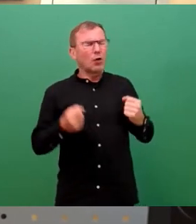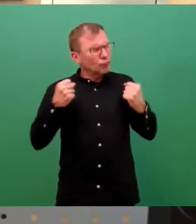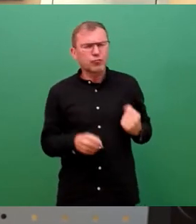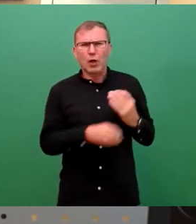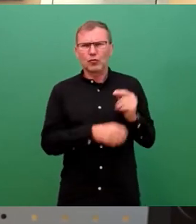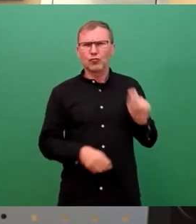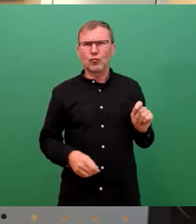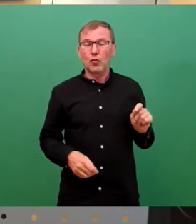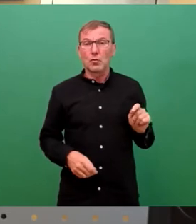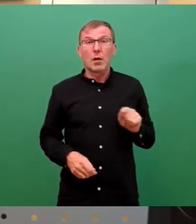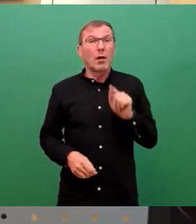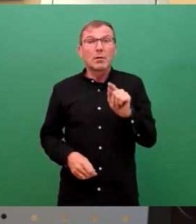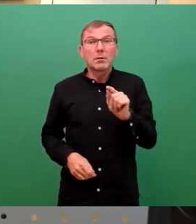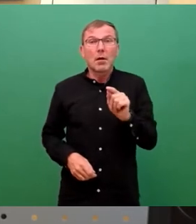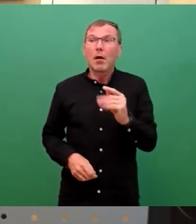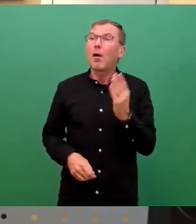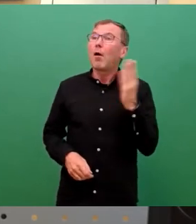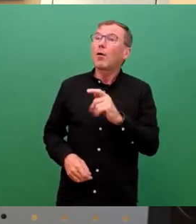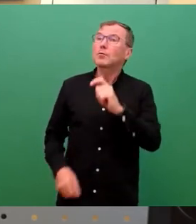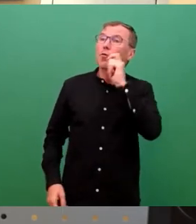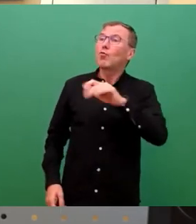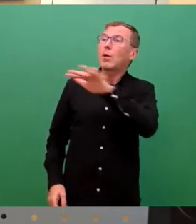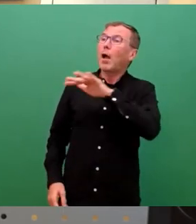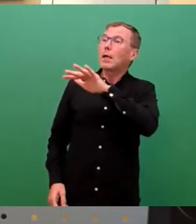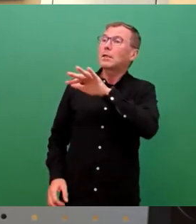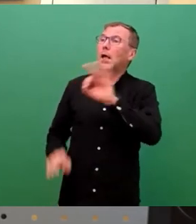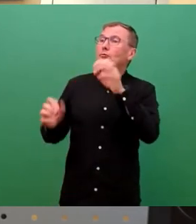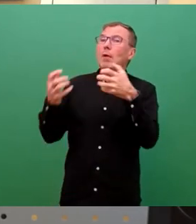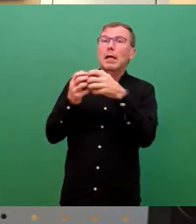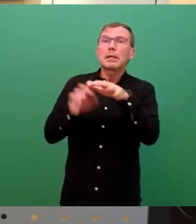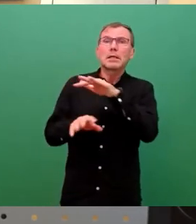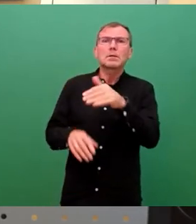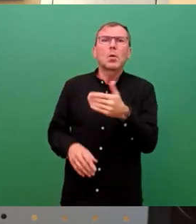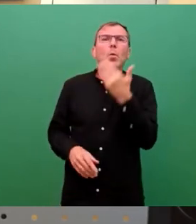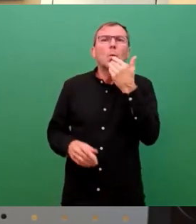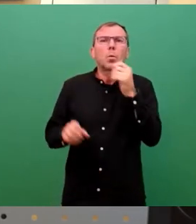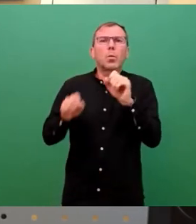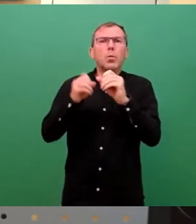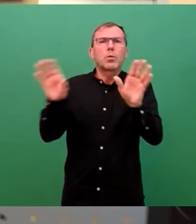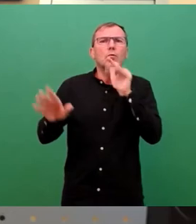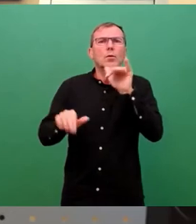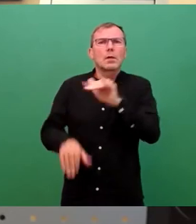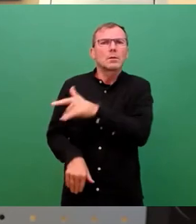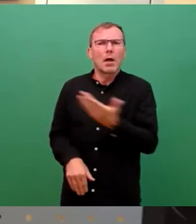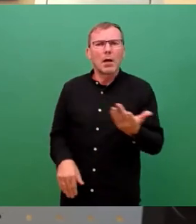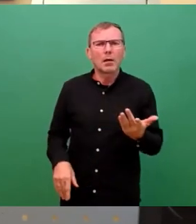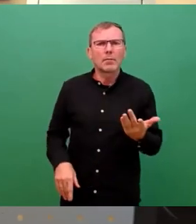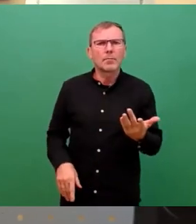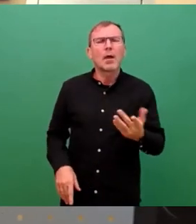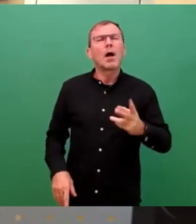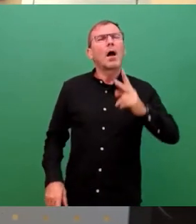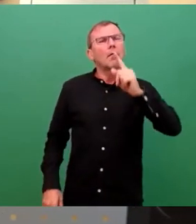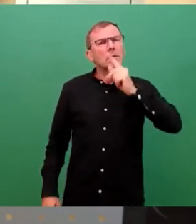Und da war noch von der Ostukraine und anderen schlimmen Kriegshandlungen noch nicht die Rede. Also, wann tatsächlich